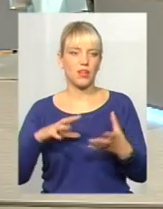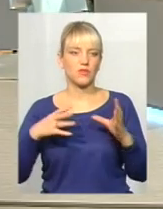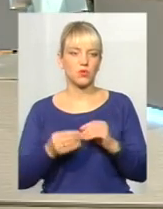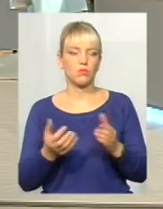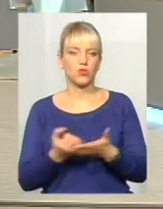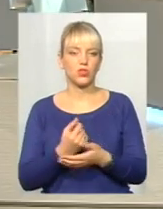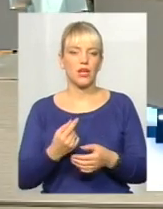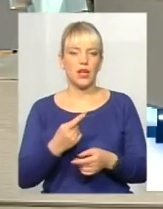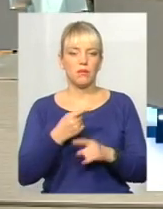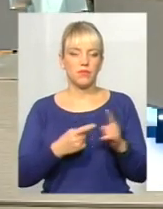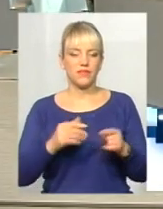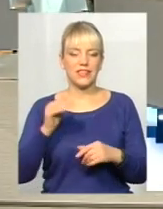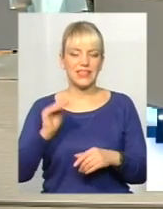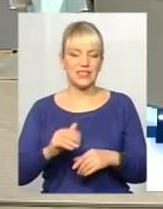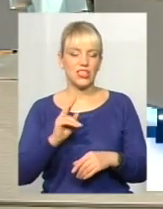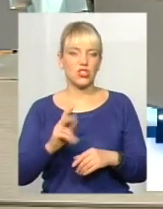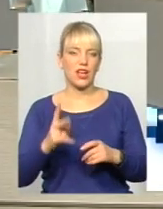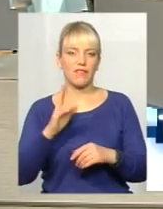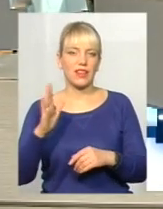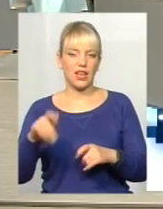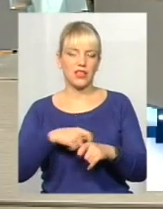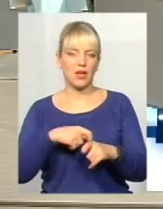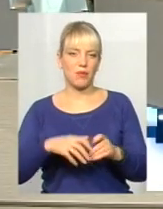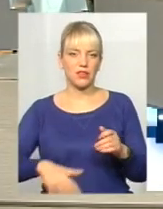пів тисячі квадратних матерів. Це дуже велика територія.